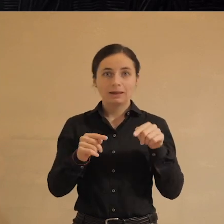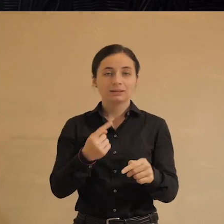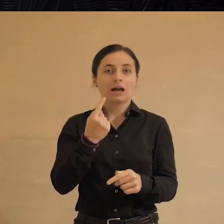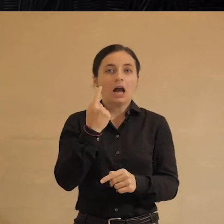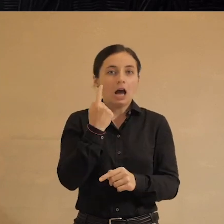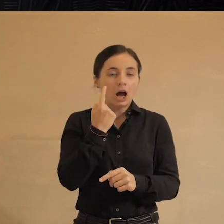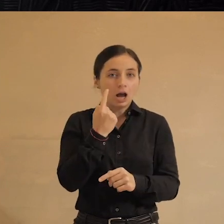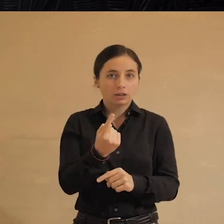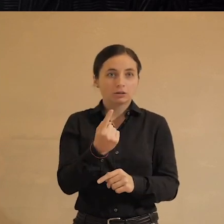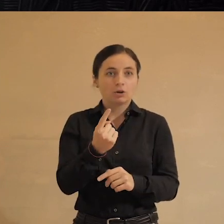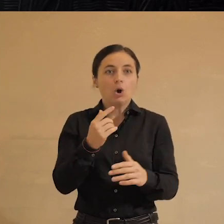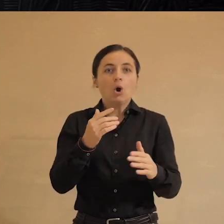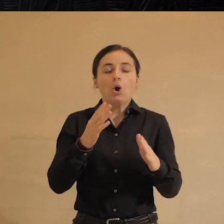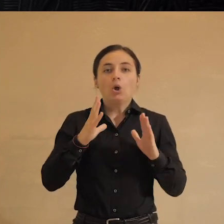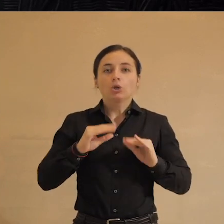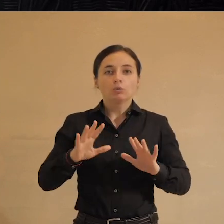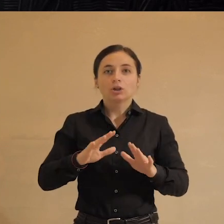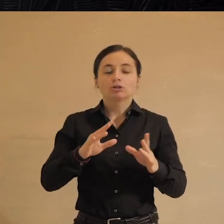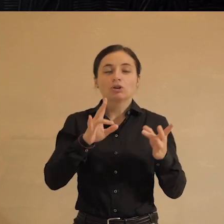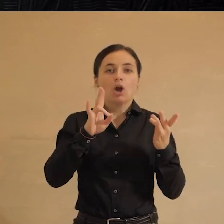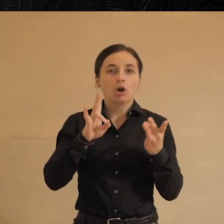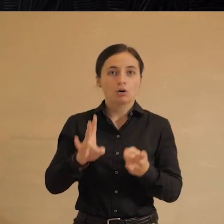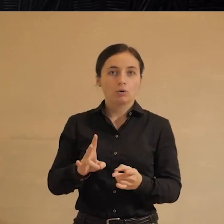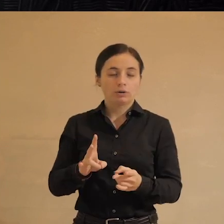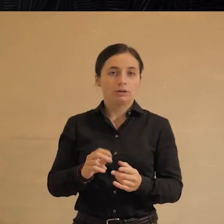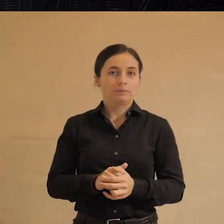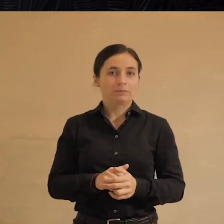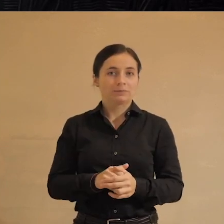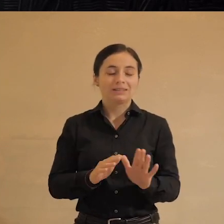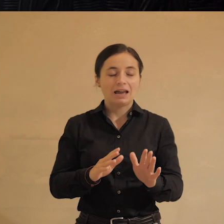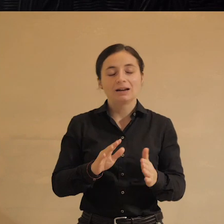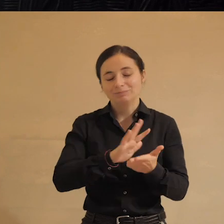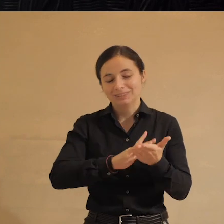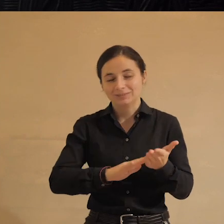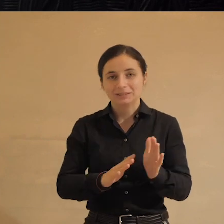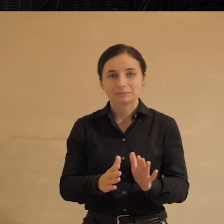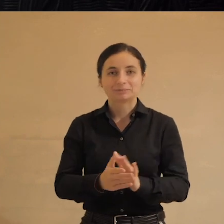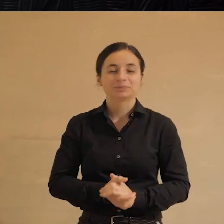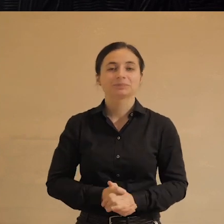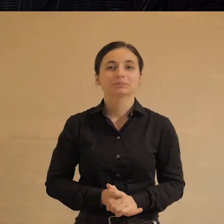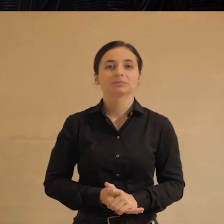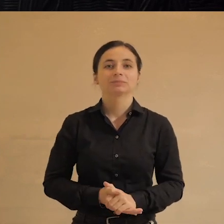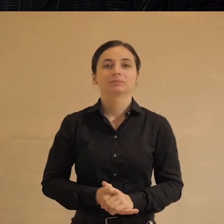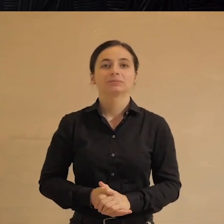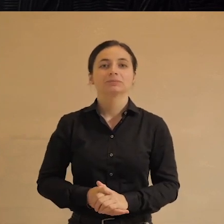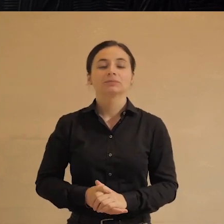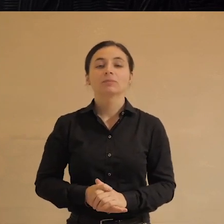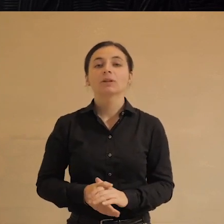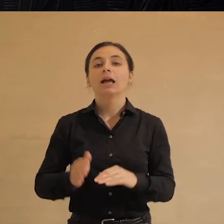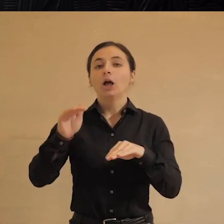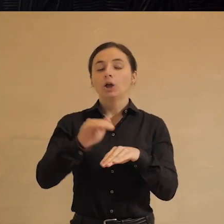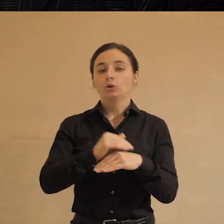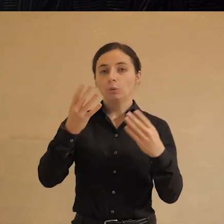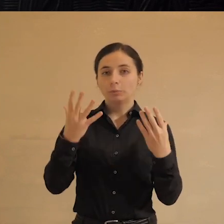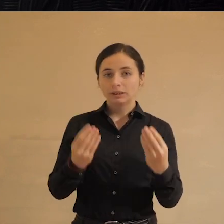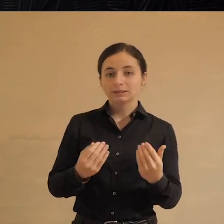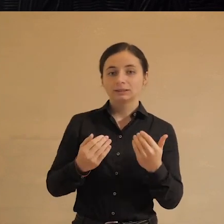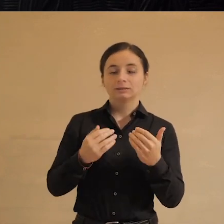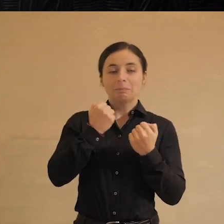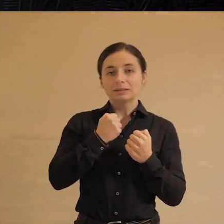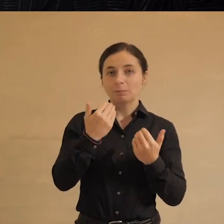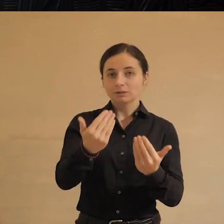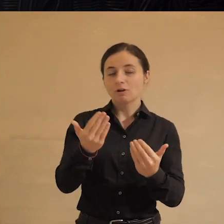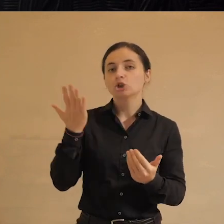одно вот неутешное горе, картина Крамского. Да, извините, я закончу. Добрый день, спасибо за вашу